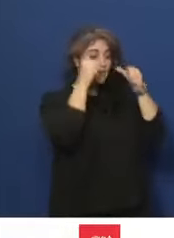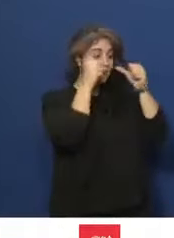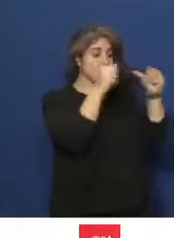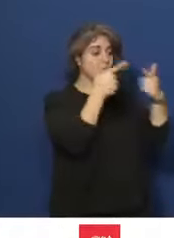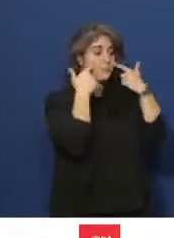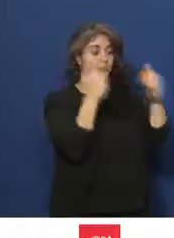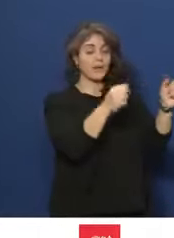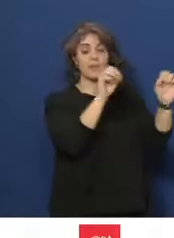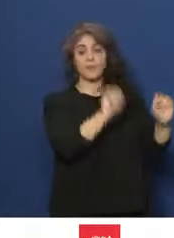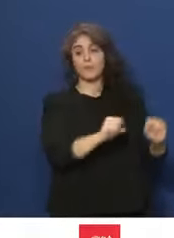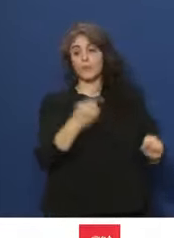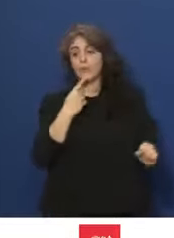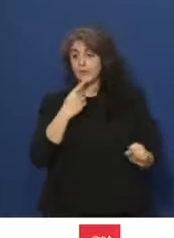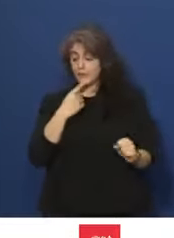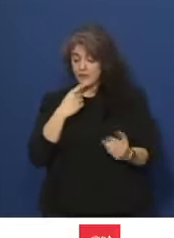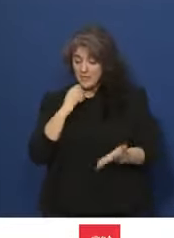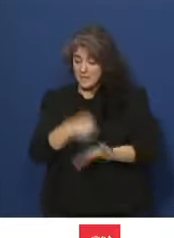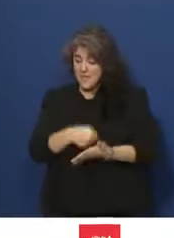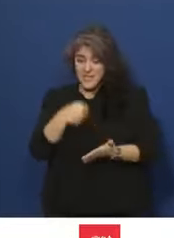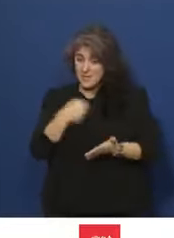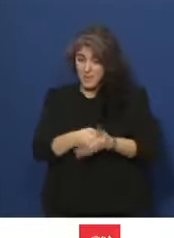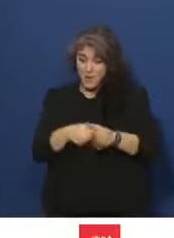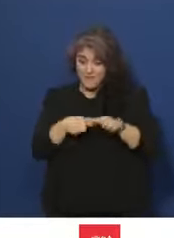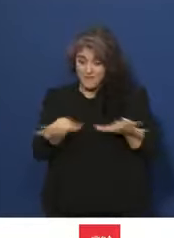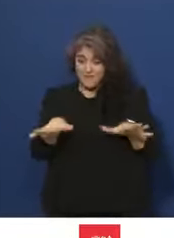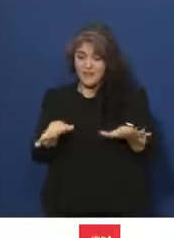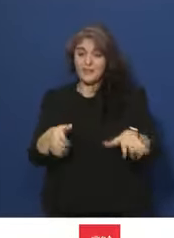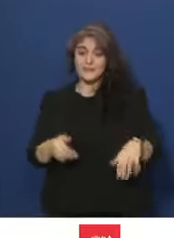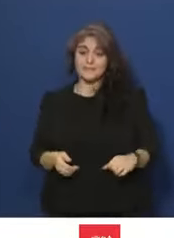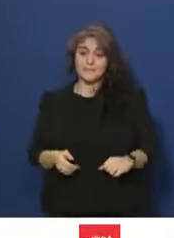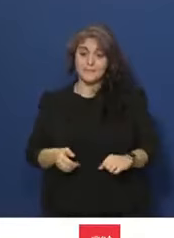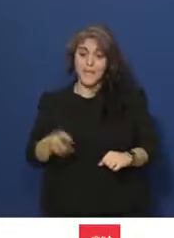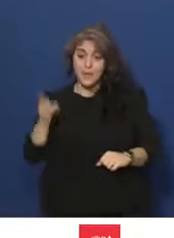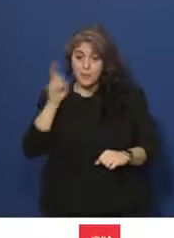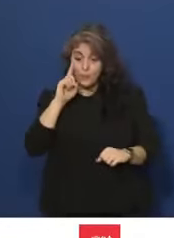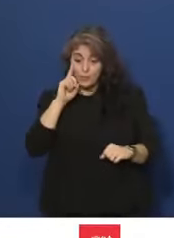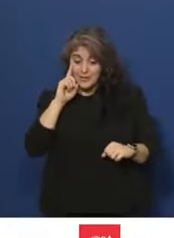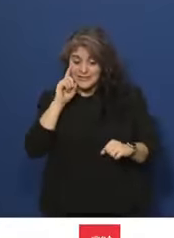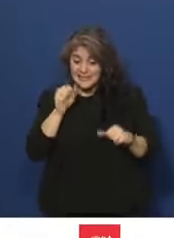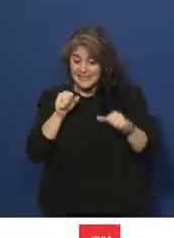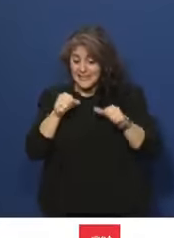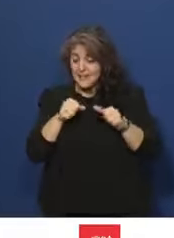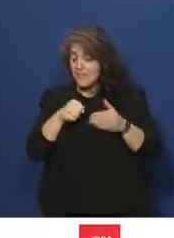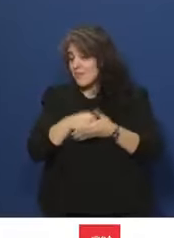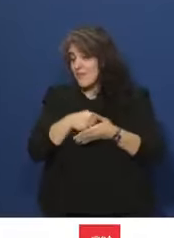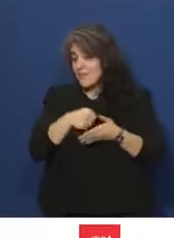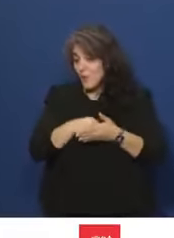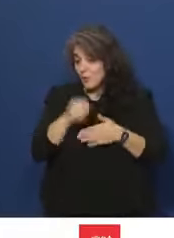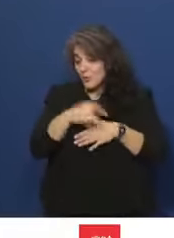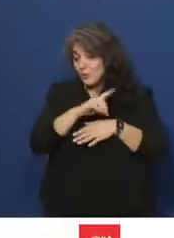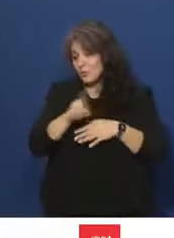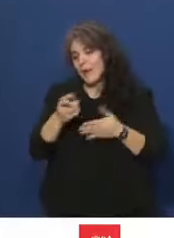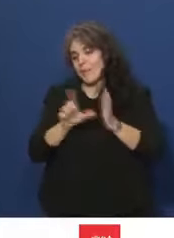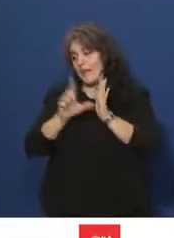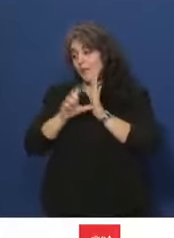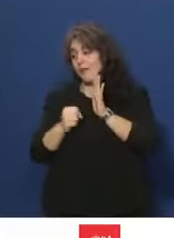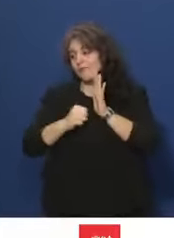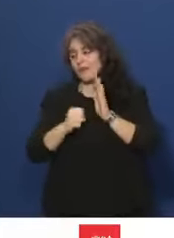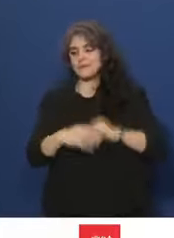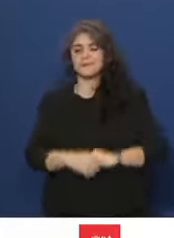il était difficile de faire moins, impossible même, sans s'affranchir des normes légales. Présent malgré cette